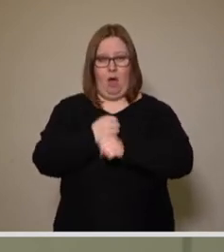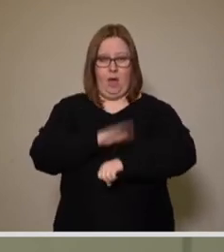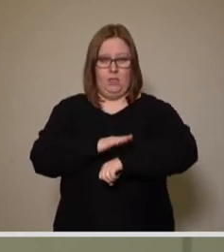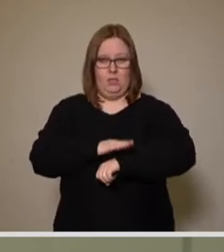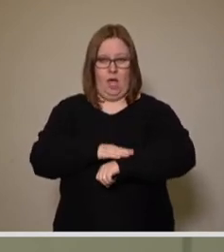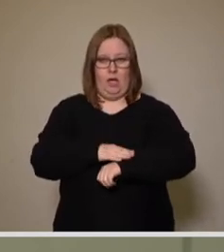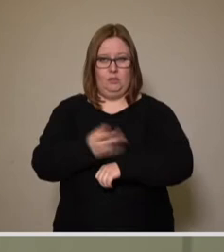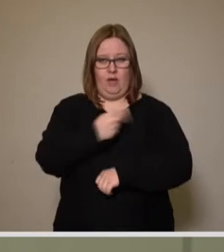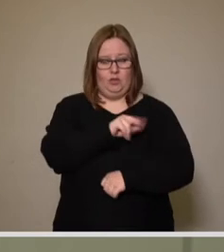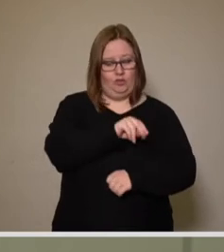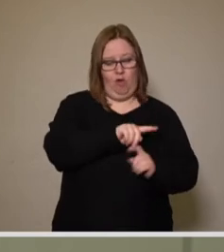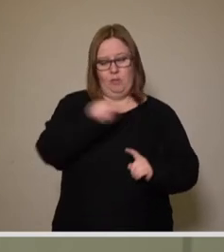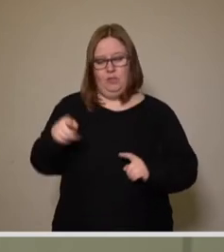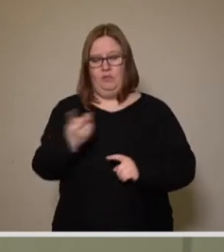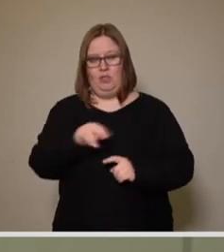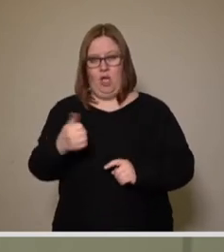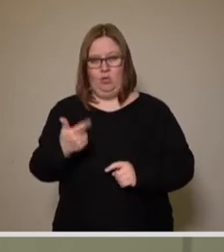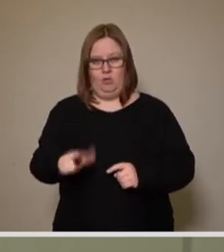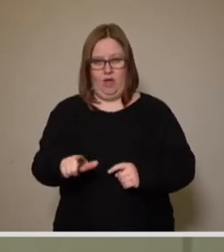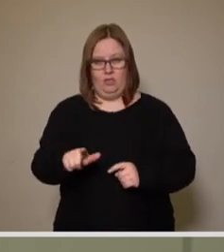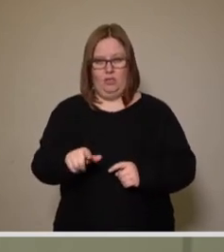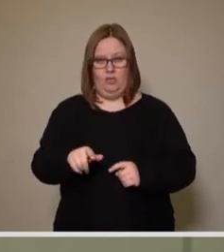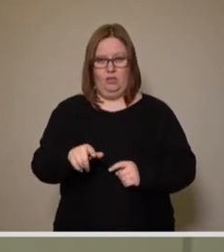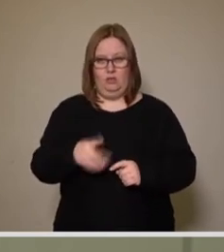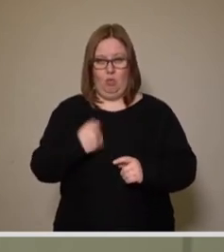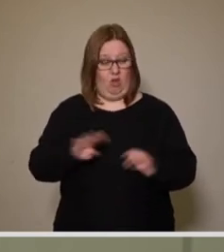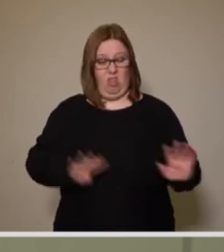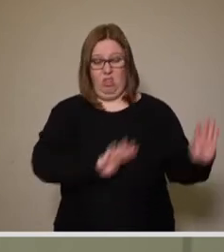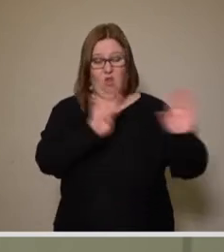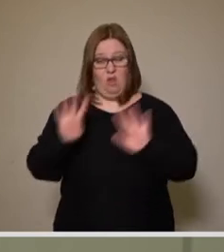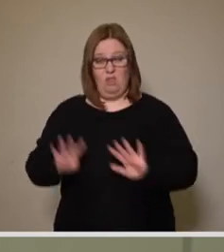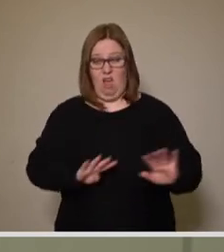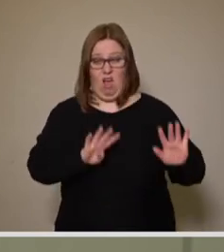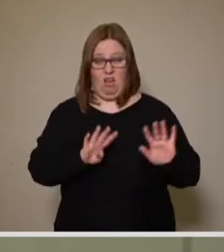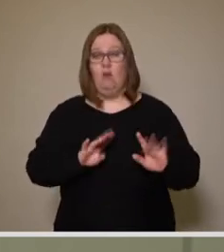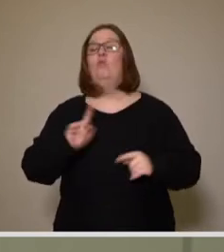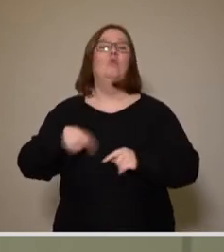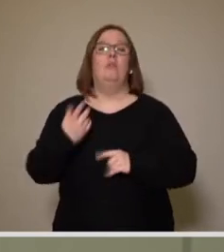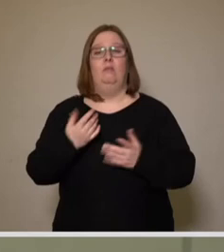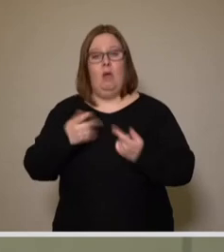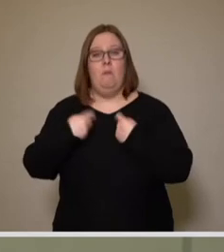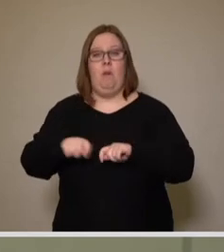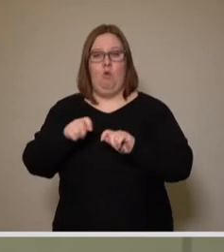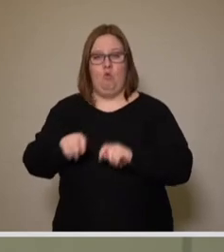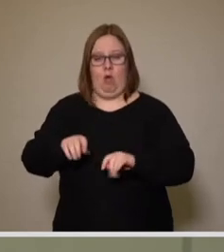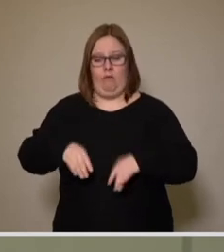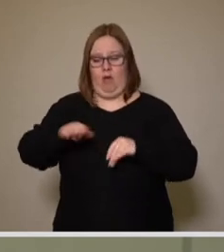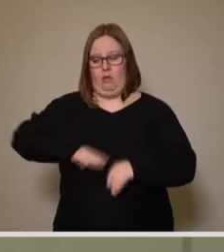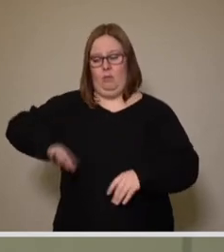2012 bis 2021, 19, 9 Jahre und wann rechnen Sie mit einem Baubeginn in diesem Gebiet?